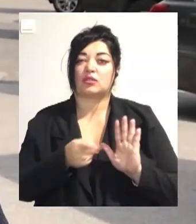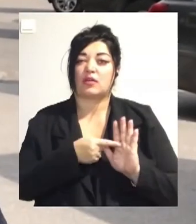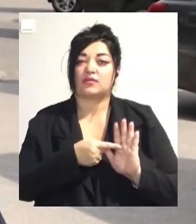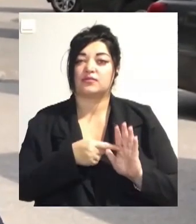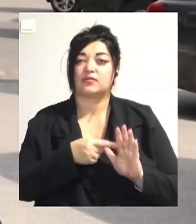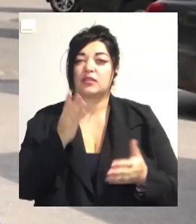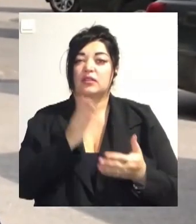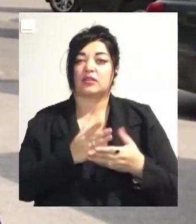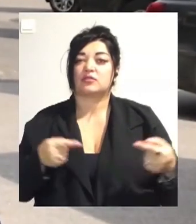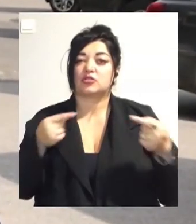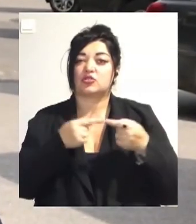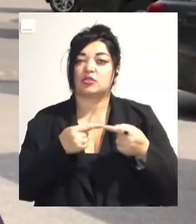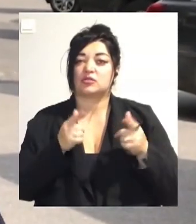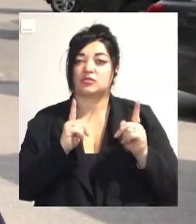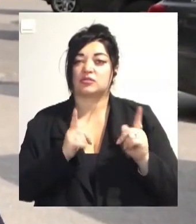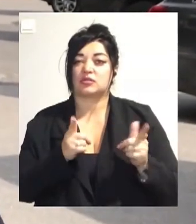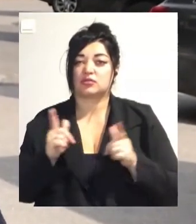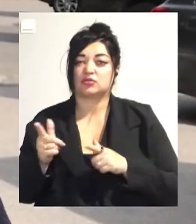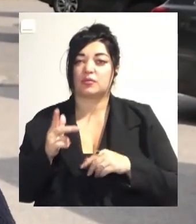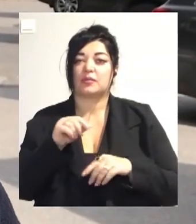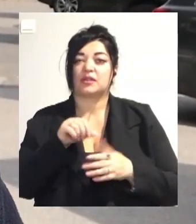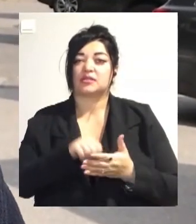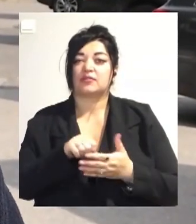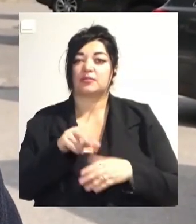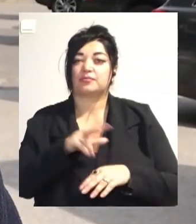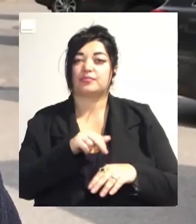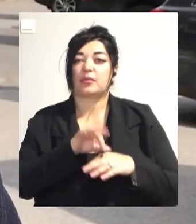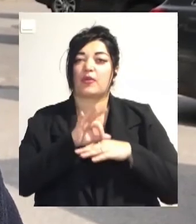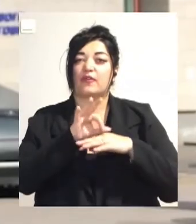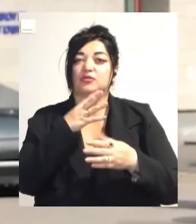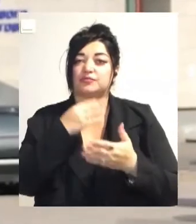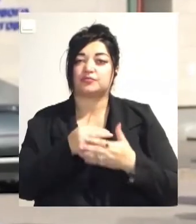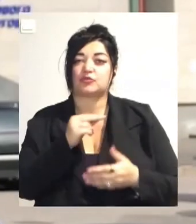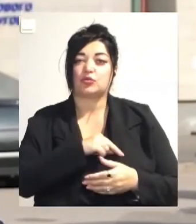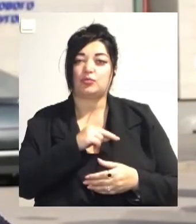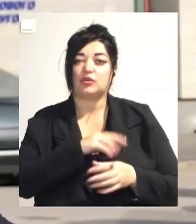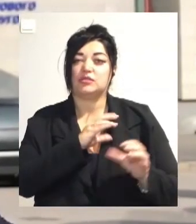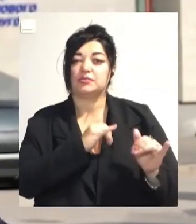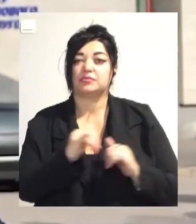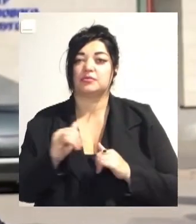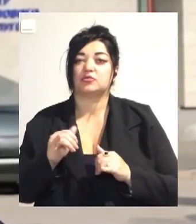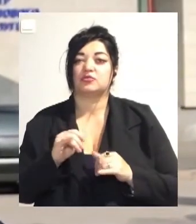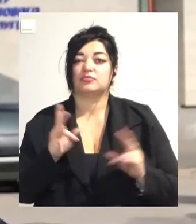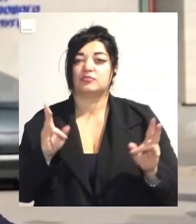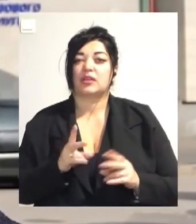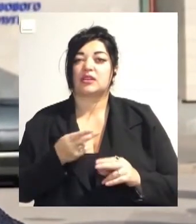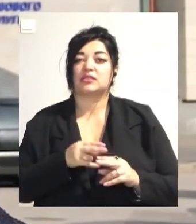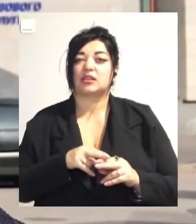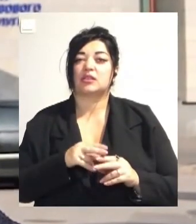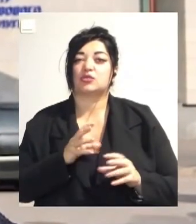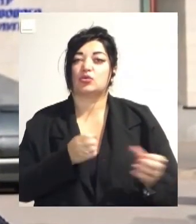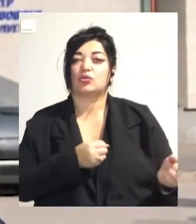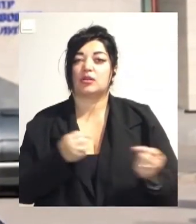анонсовані, працівники поліції проводять відповідну роботу, забезпечують публічний порядок. Все дотримано з дотриманням вимог